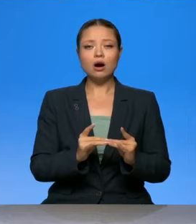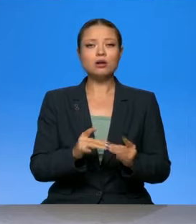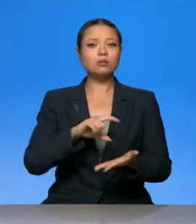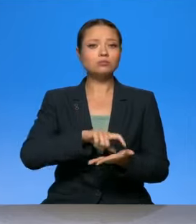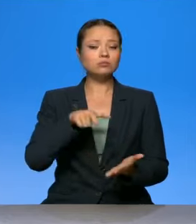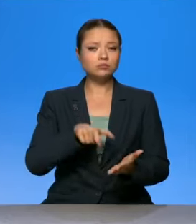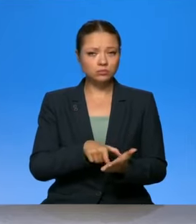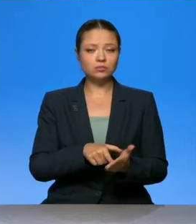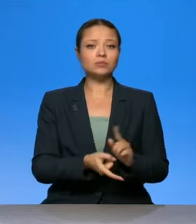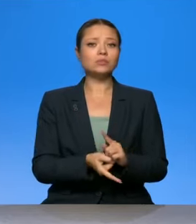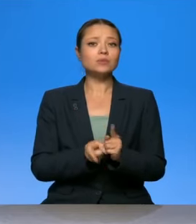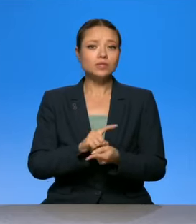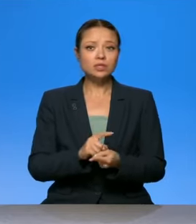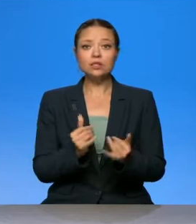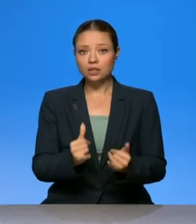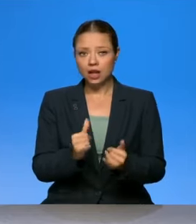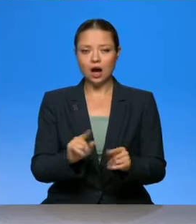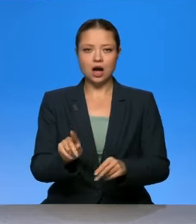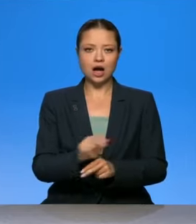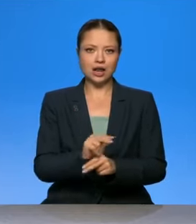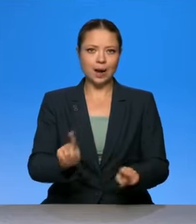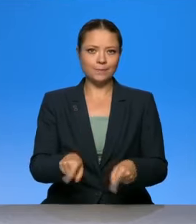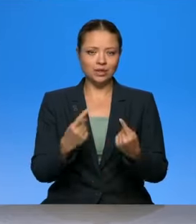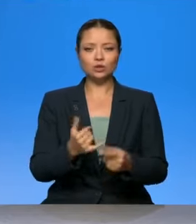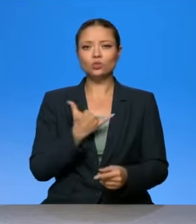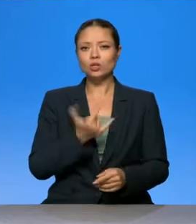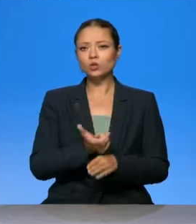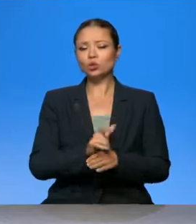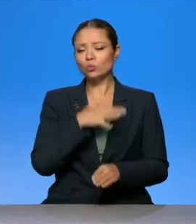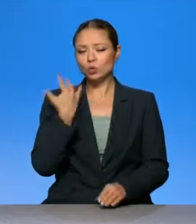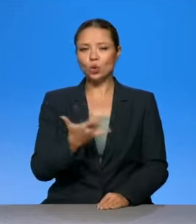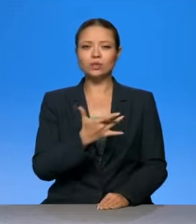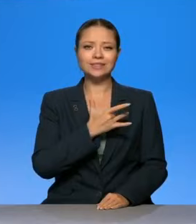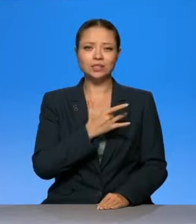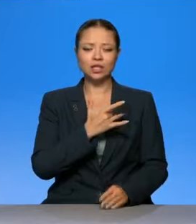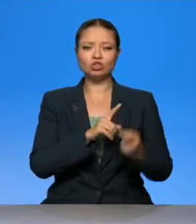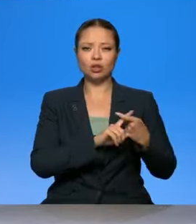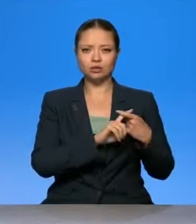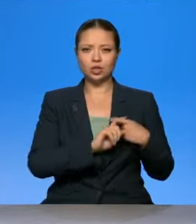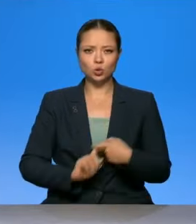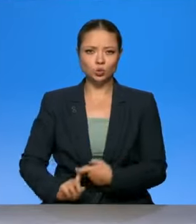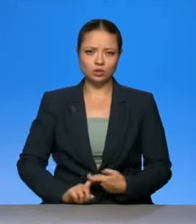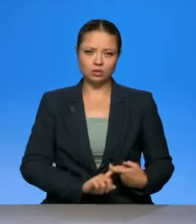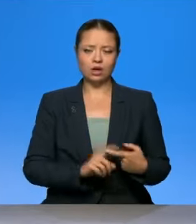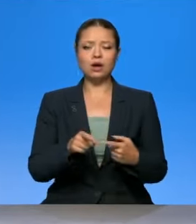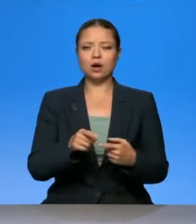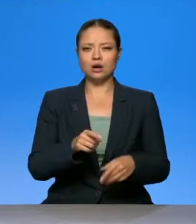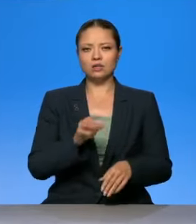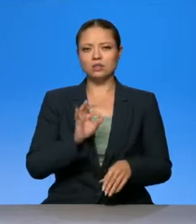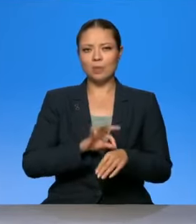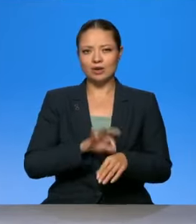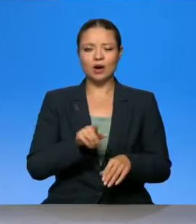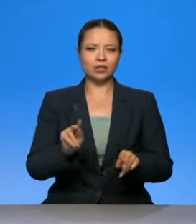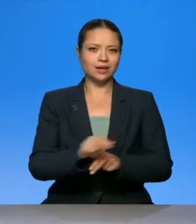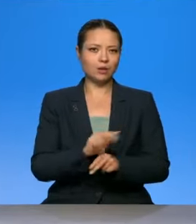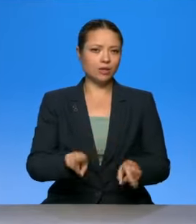Для реабилитации. У нас много больных, сердечных сосудов, заболеваний, нужно реабилитации. У нас есть многие, допустим, человек, который уже старше поколение, им